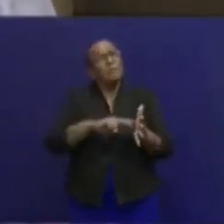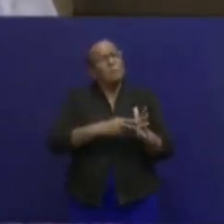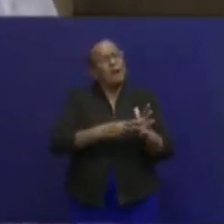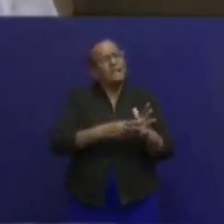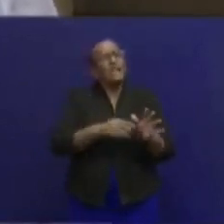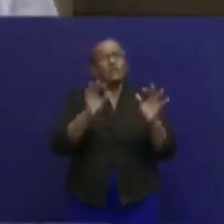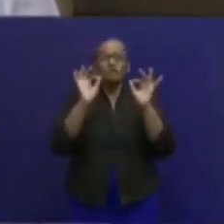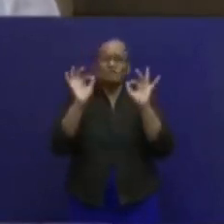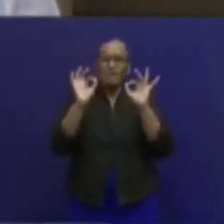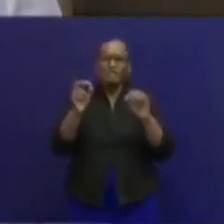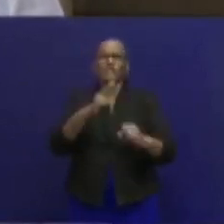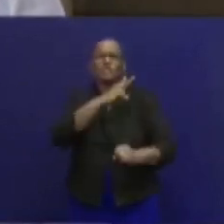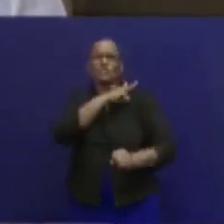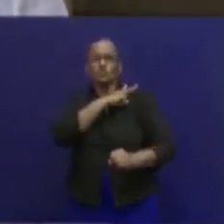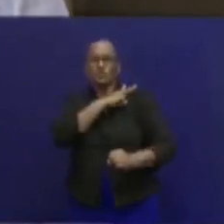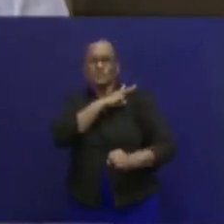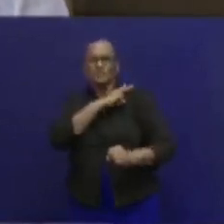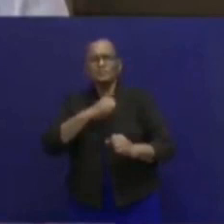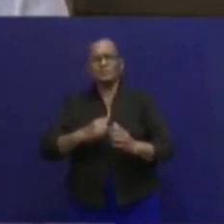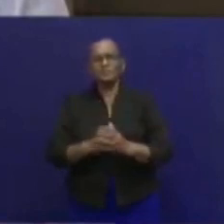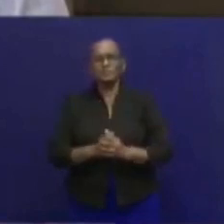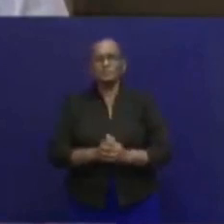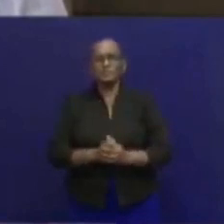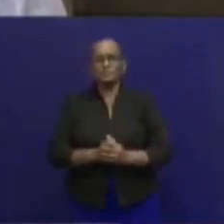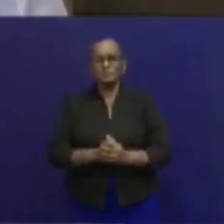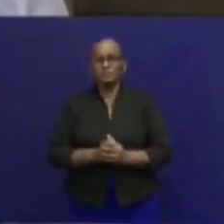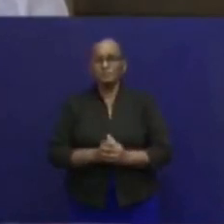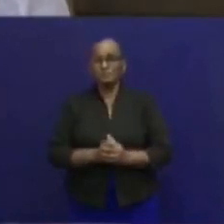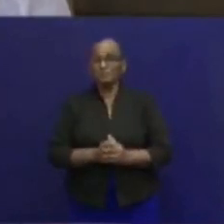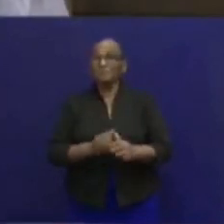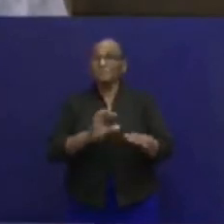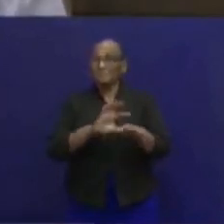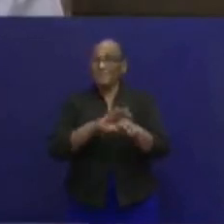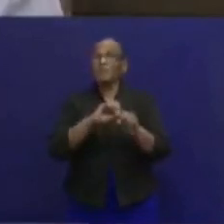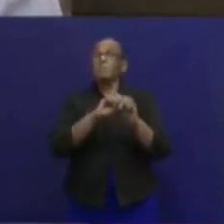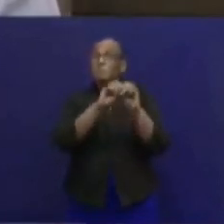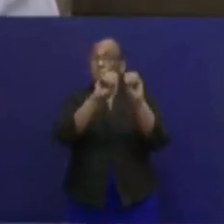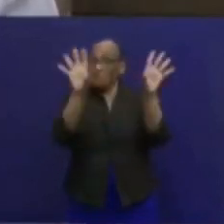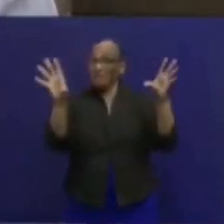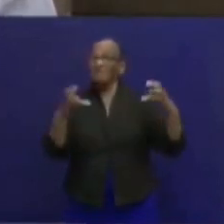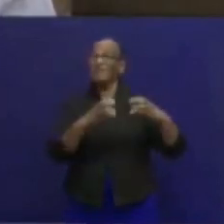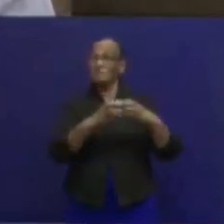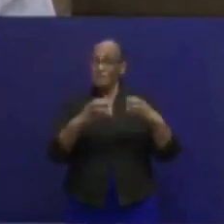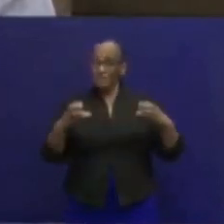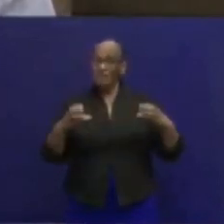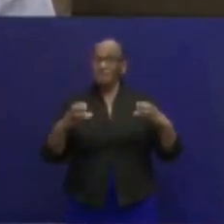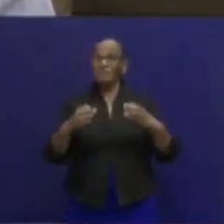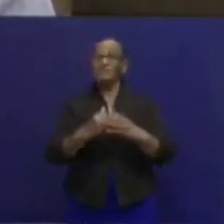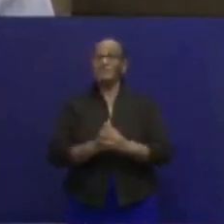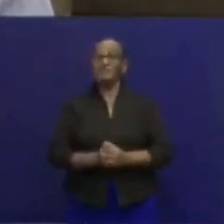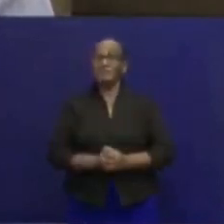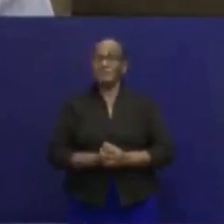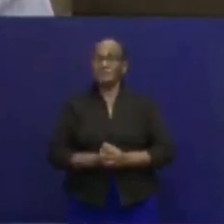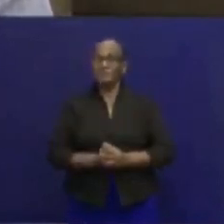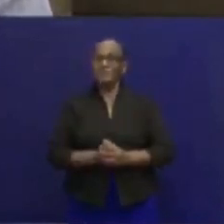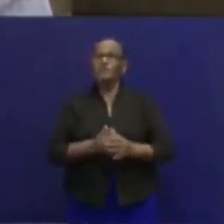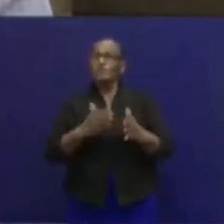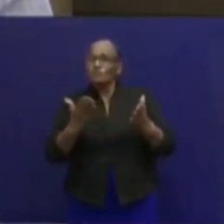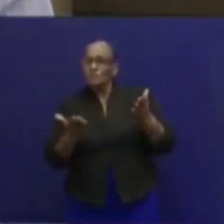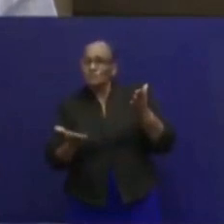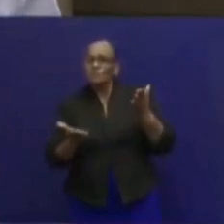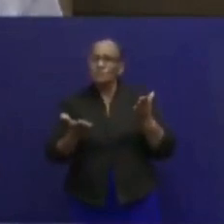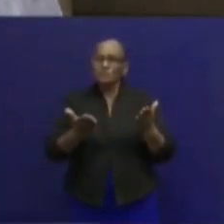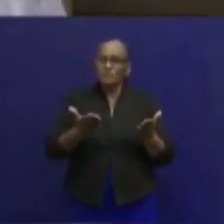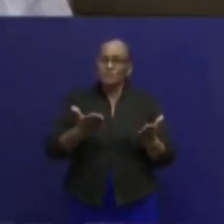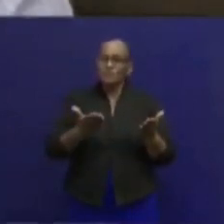Particuliere veiligheidsdiensten, de mediabedrijven, zult